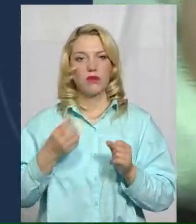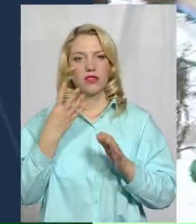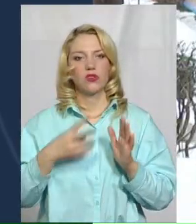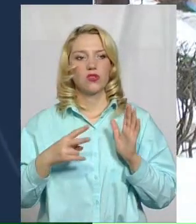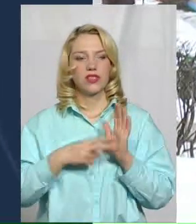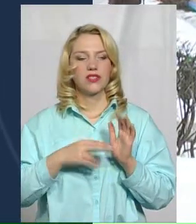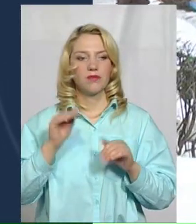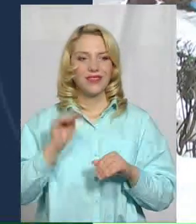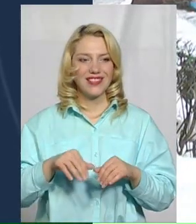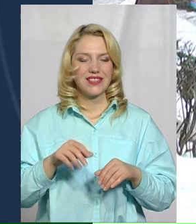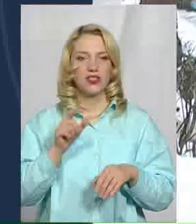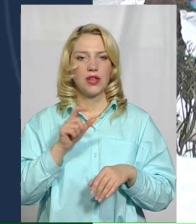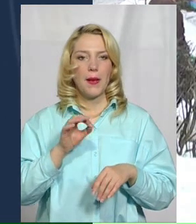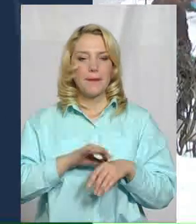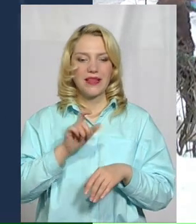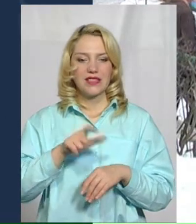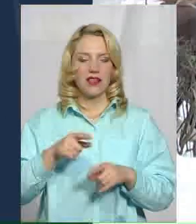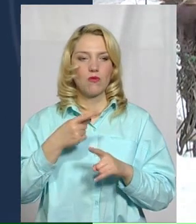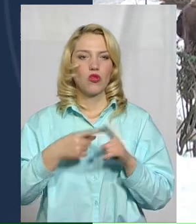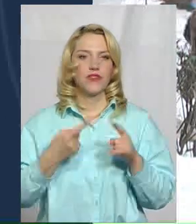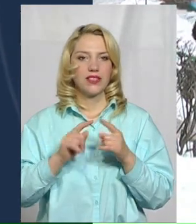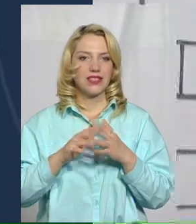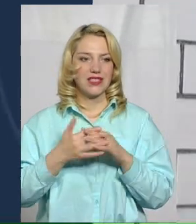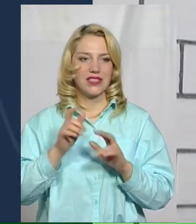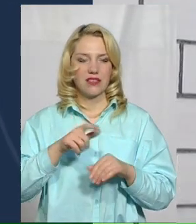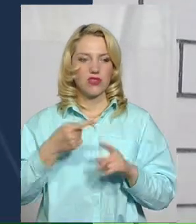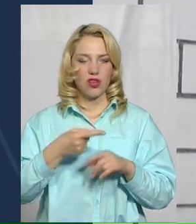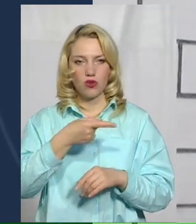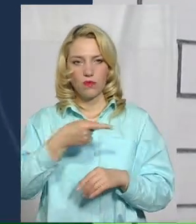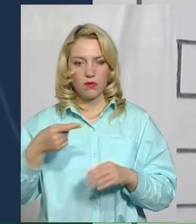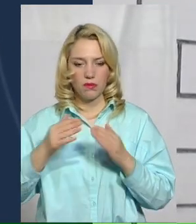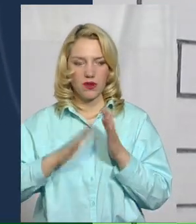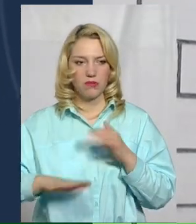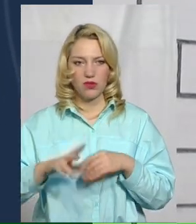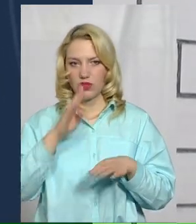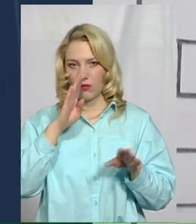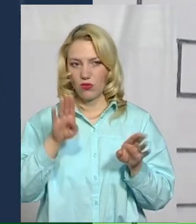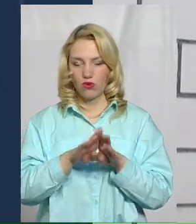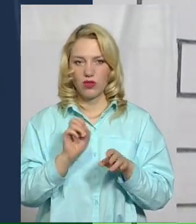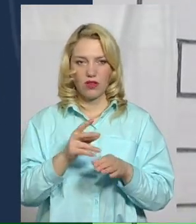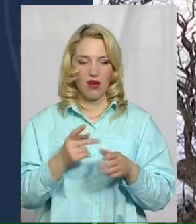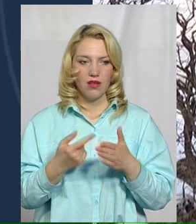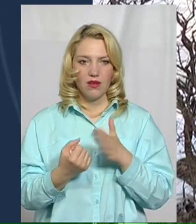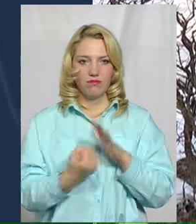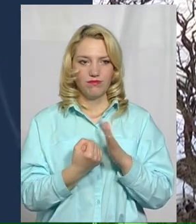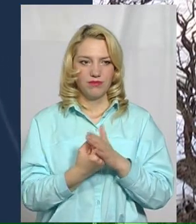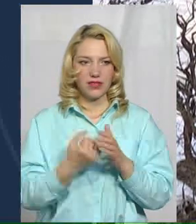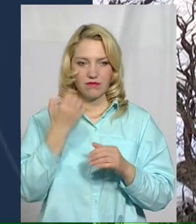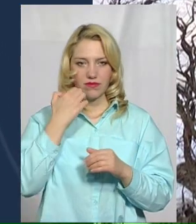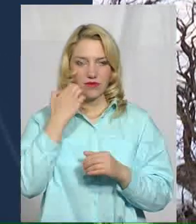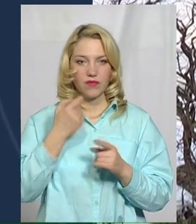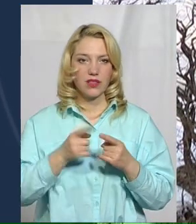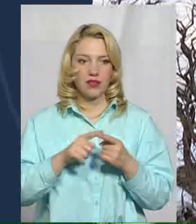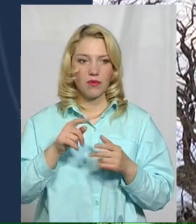пацієнтів, половина – із сільської місцевості. У це одноповерхове приміщення, яке більше схоже на підсобку, поліклініка переїхала ще у